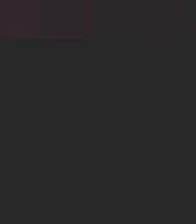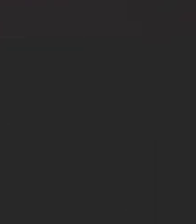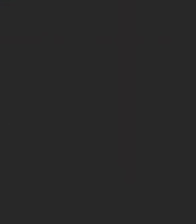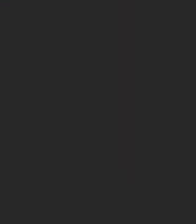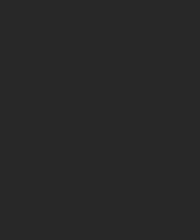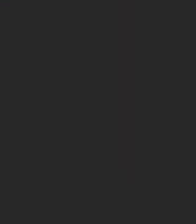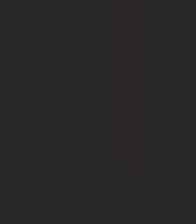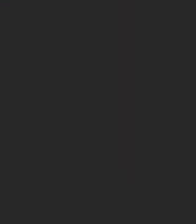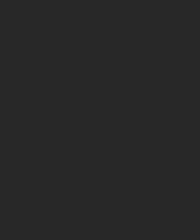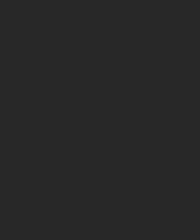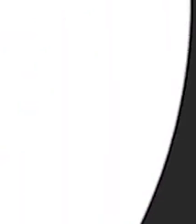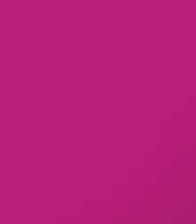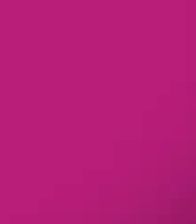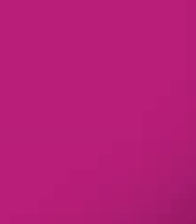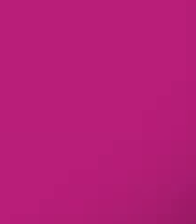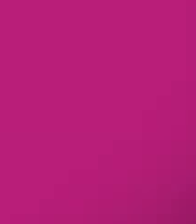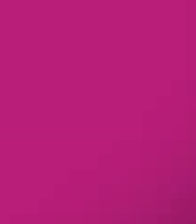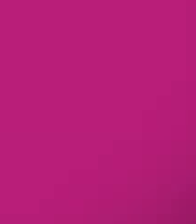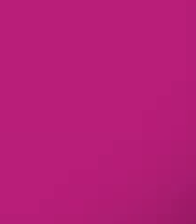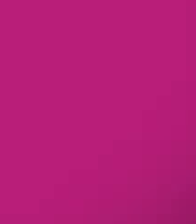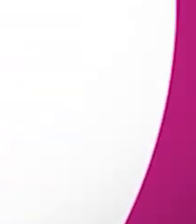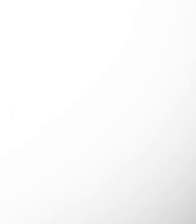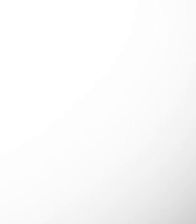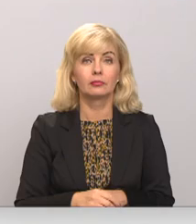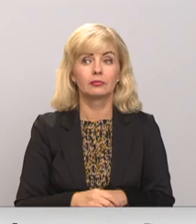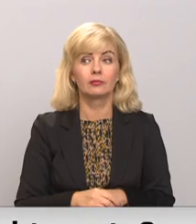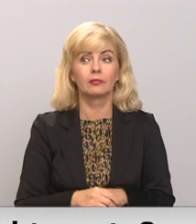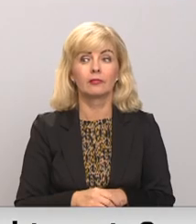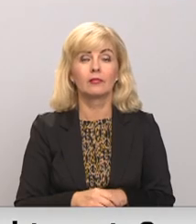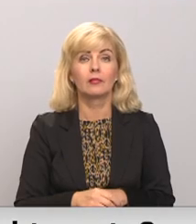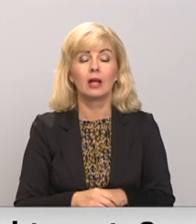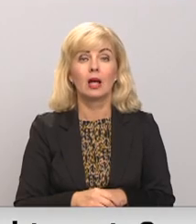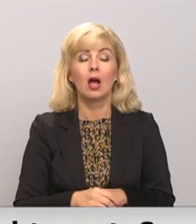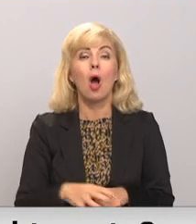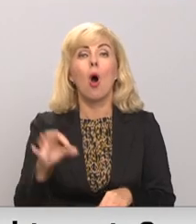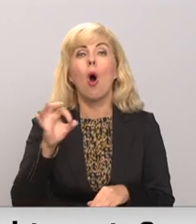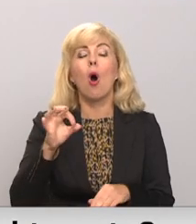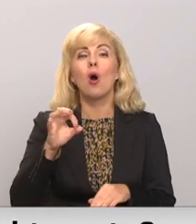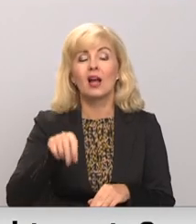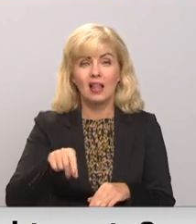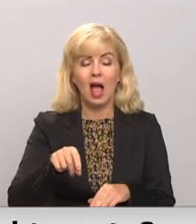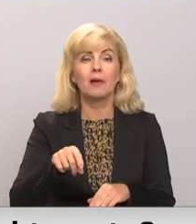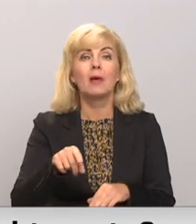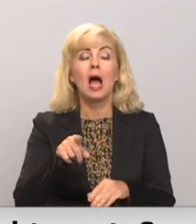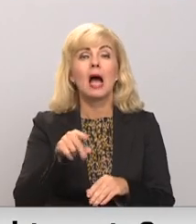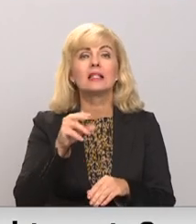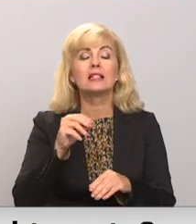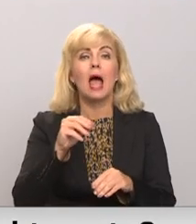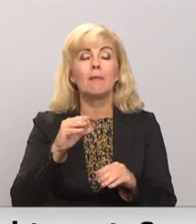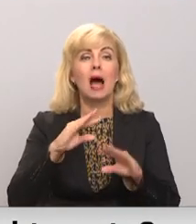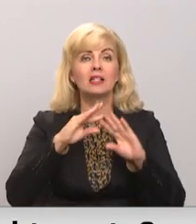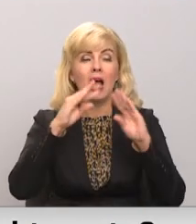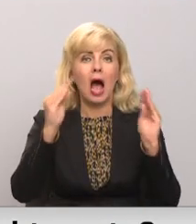Re! Viss ēters ir te! Oglikļa dioksīda koncentrācijas zemes atmosfērā